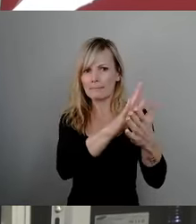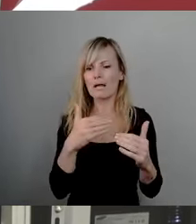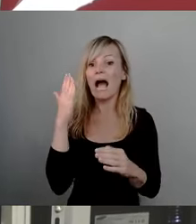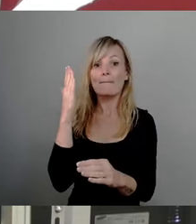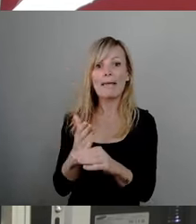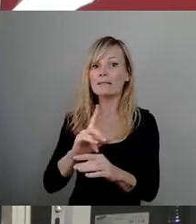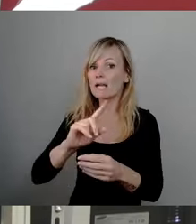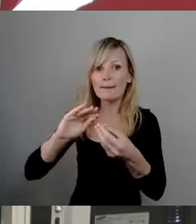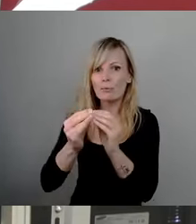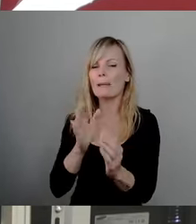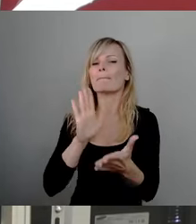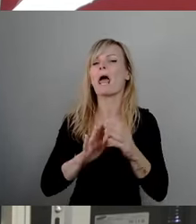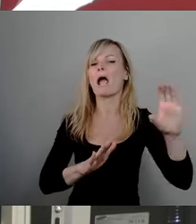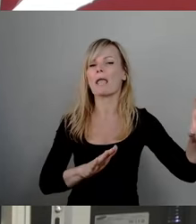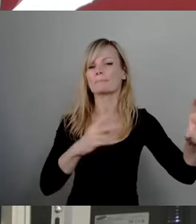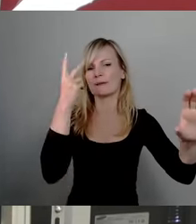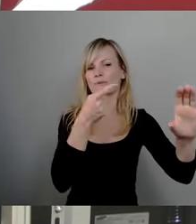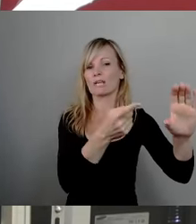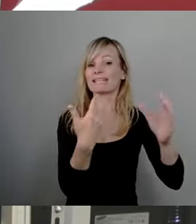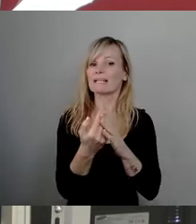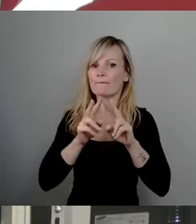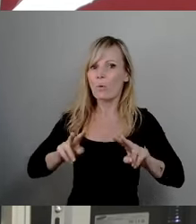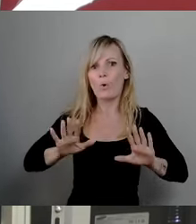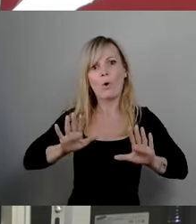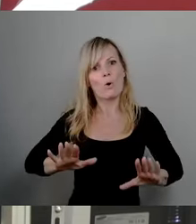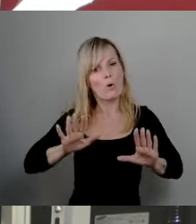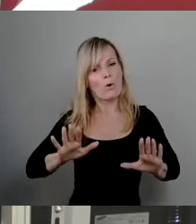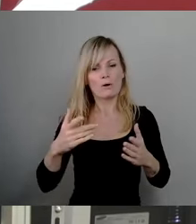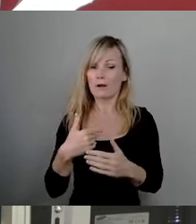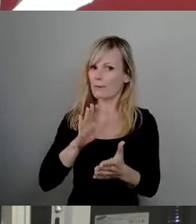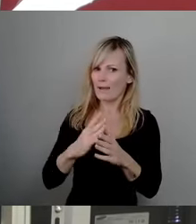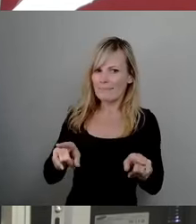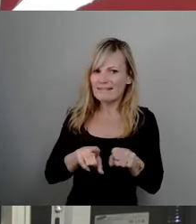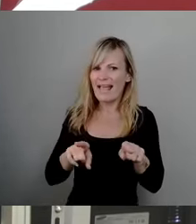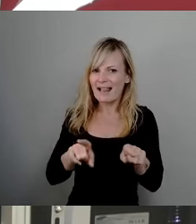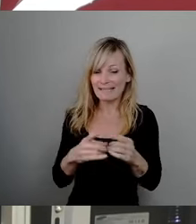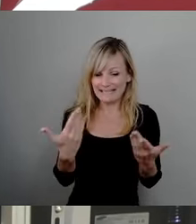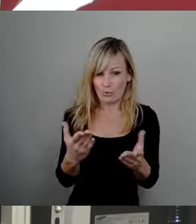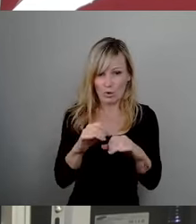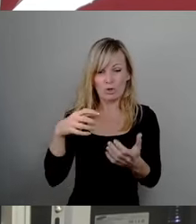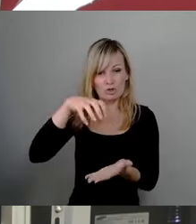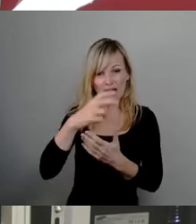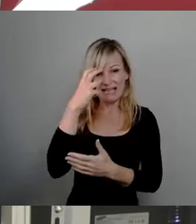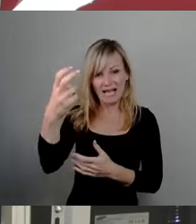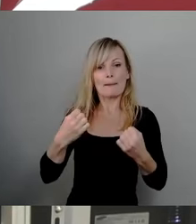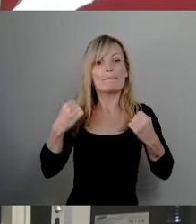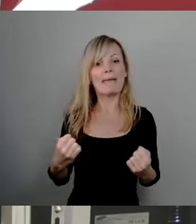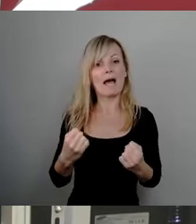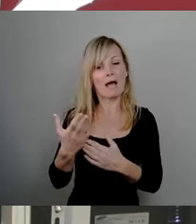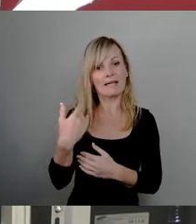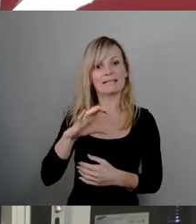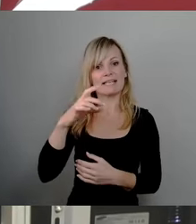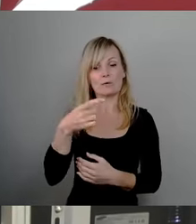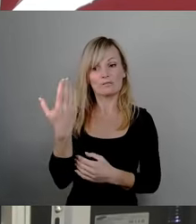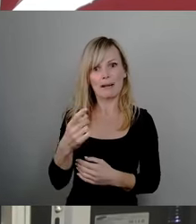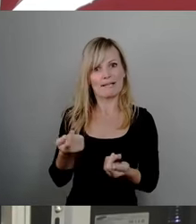bleibt der natürlich. Deswegen Vorsicht an der Bahnsteigkante. Wir bleiben genau bei dem, was dieser Stadtrat mehrheitlich auf Antrag der CDU beschlossen